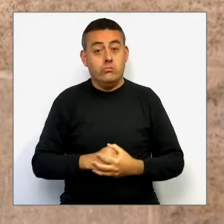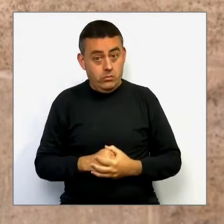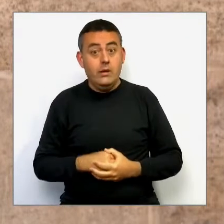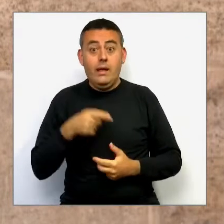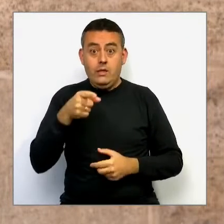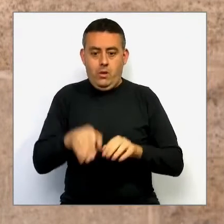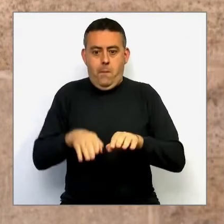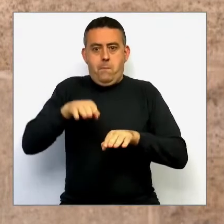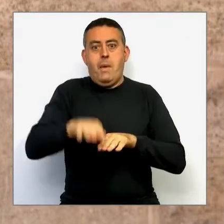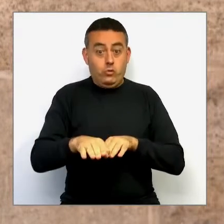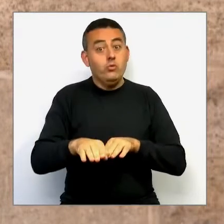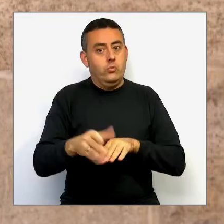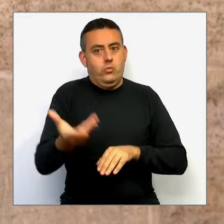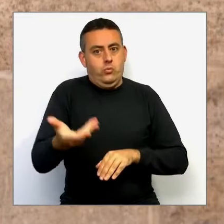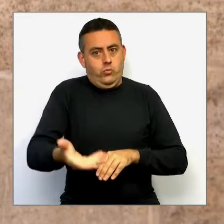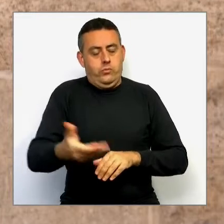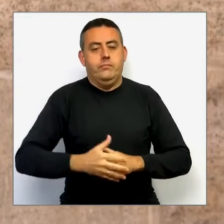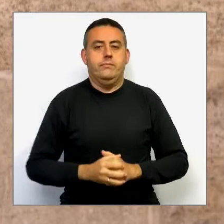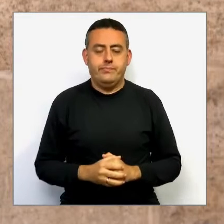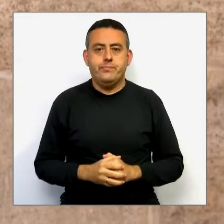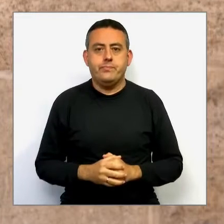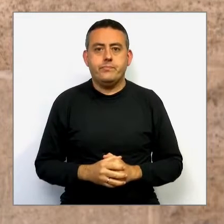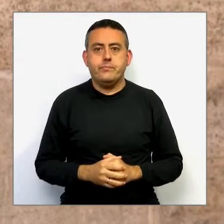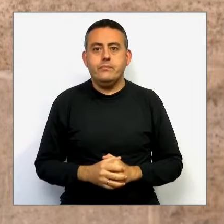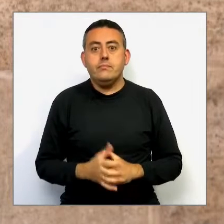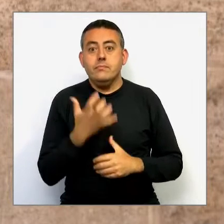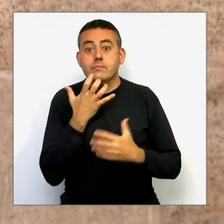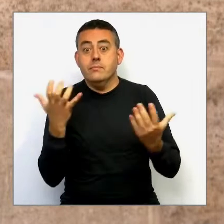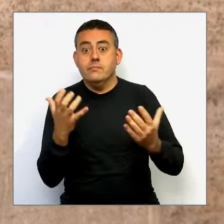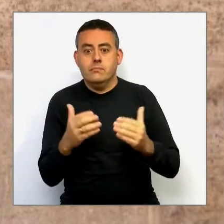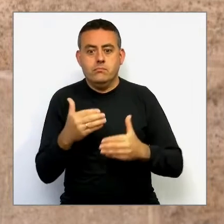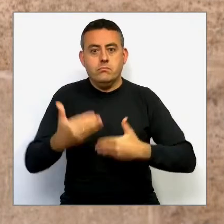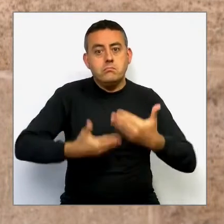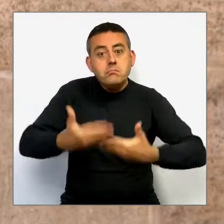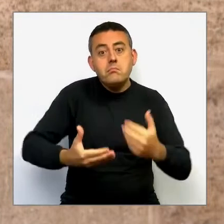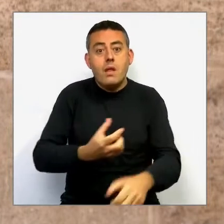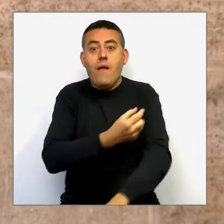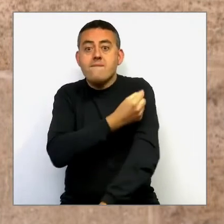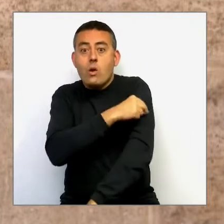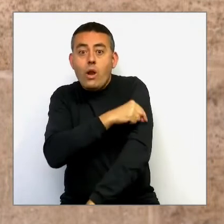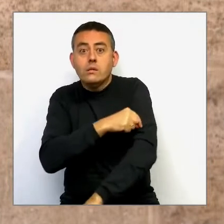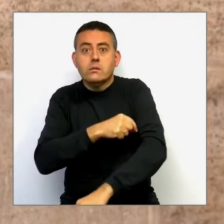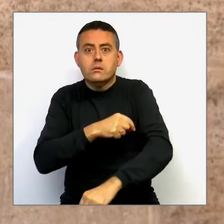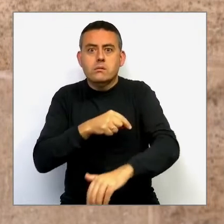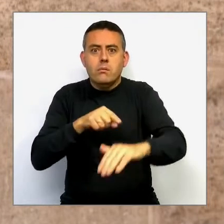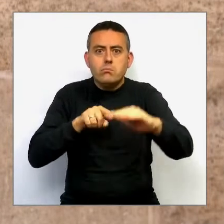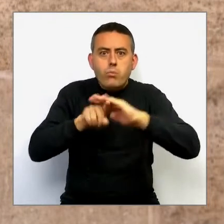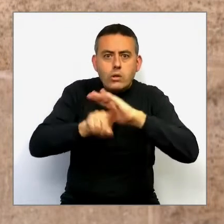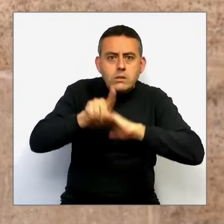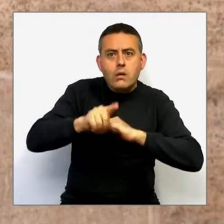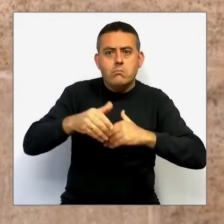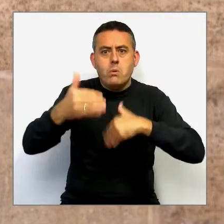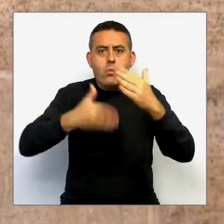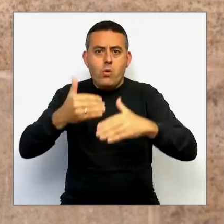molt potent. Si continuen produint-se avanços en algunes de les vacunes que ja ens han